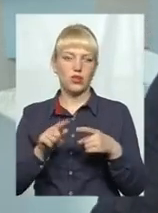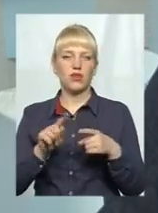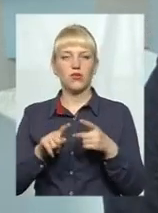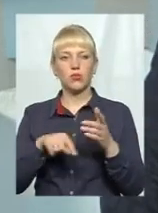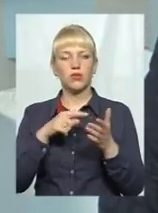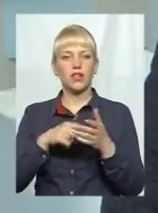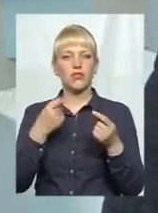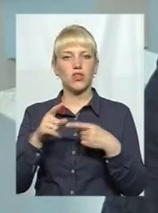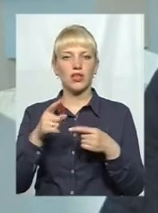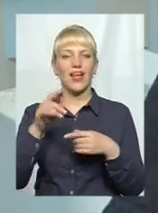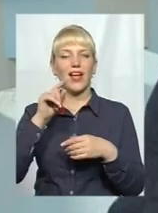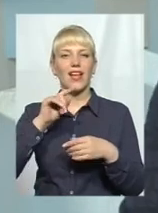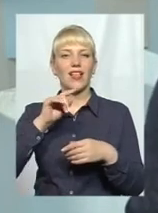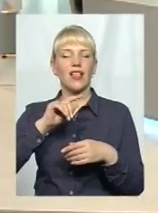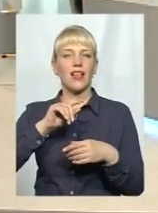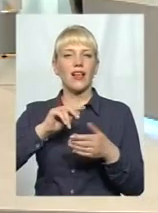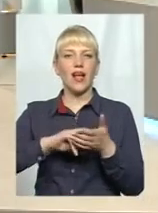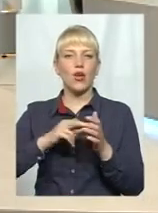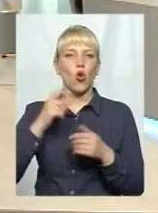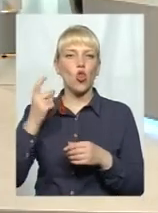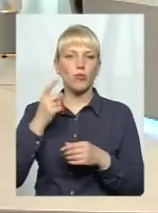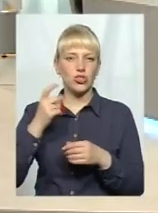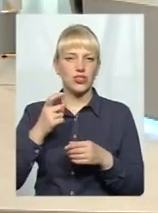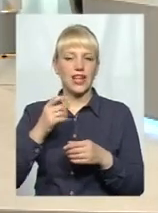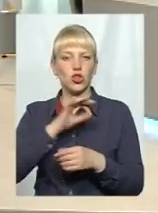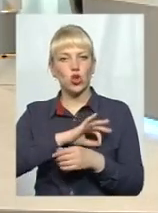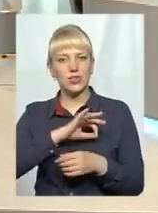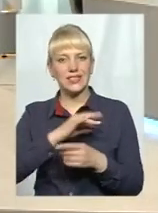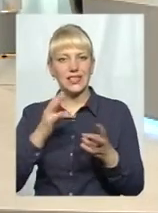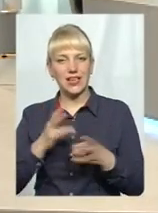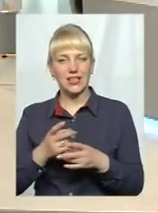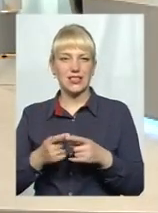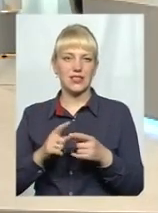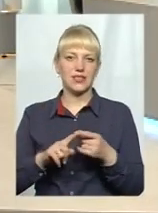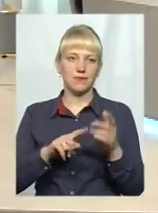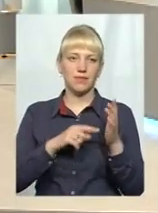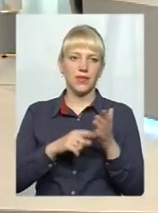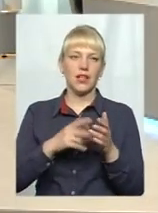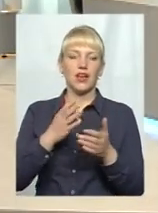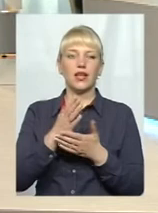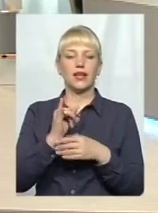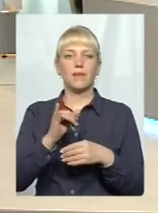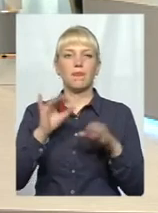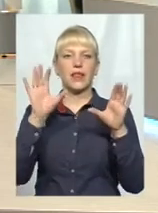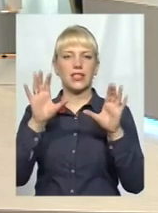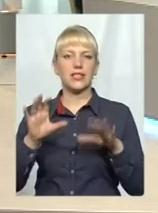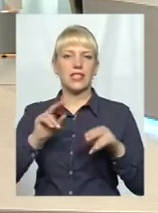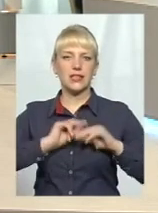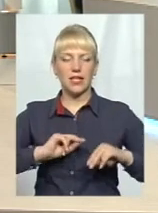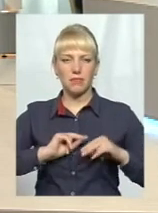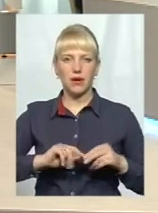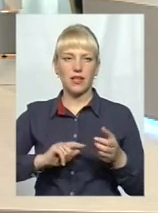економічної доцільності цього. Звичайно, тут і стоїть питання і впорядкування цих тимчасових співеред, і легалізація найманої праці, відповідно.